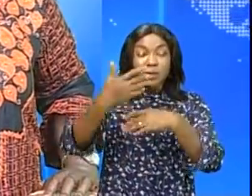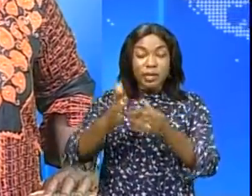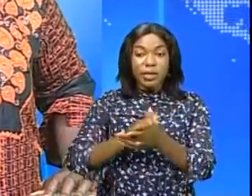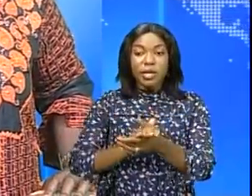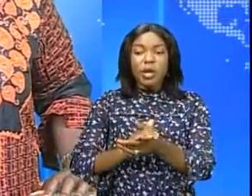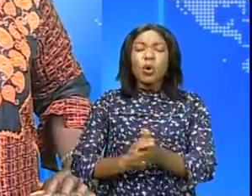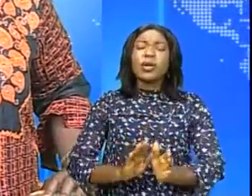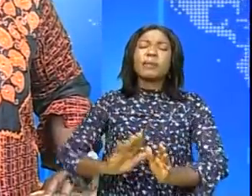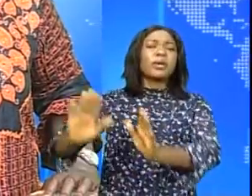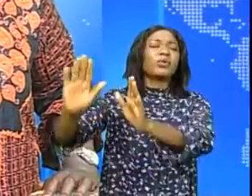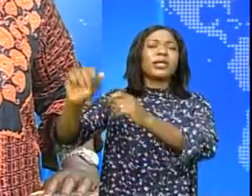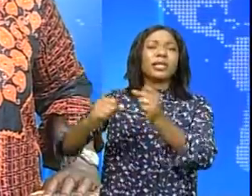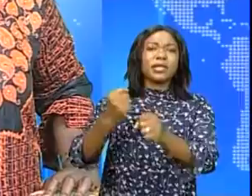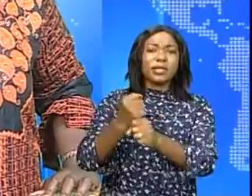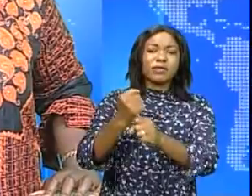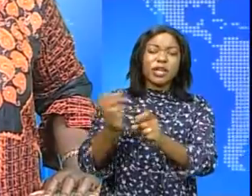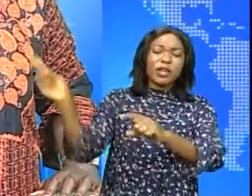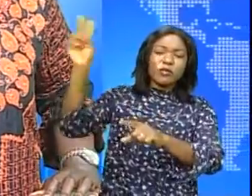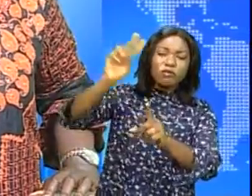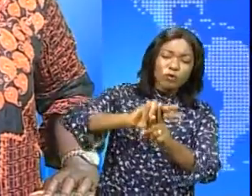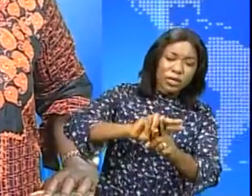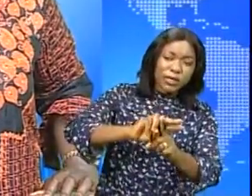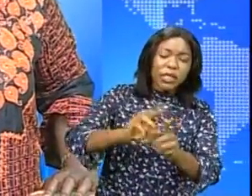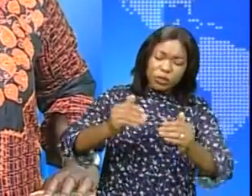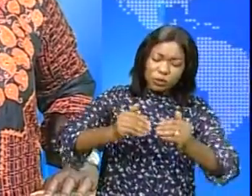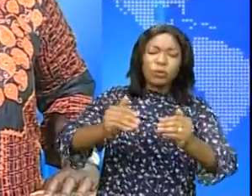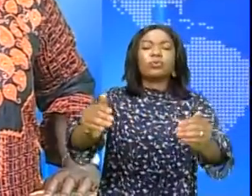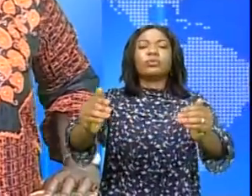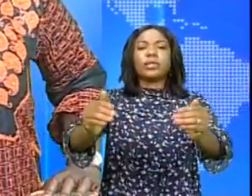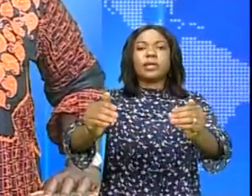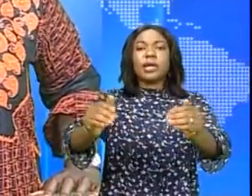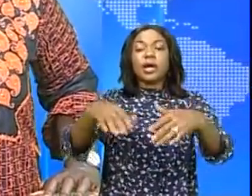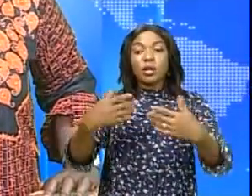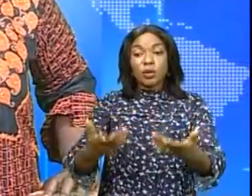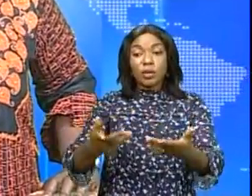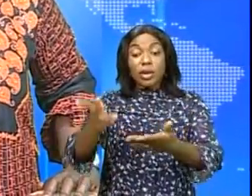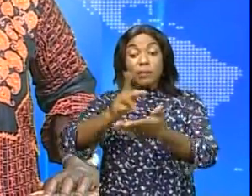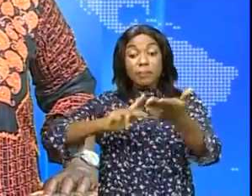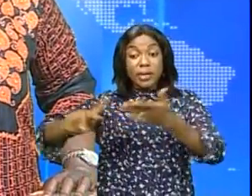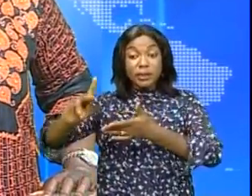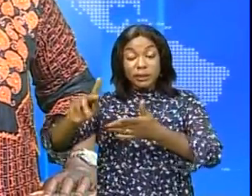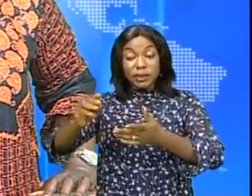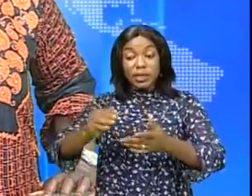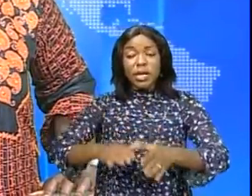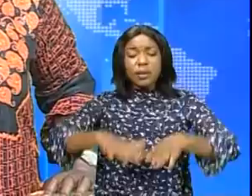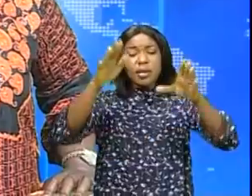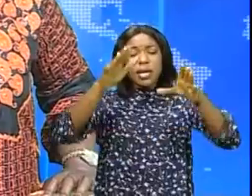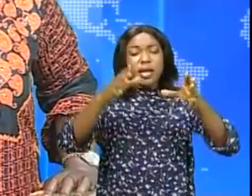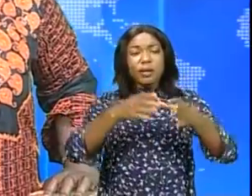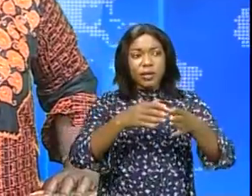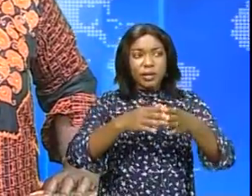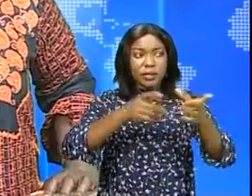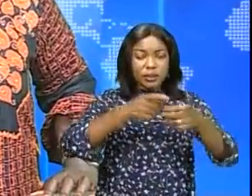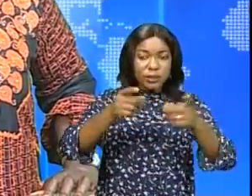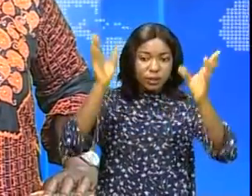abandon de travail, les violences sont loin de s'accorder. La partie majoritaire de l'intersyndicale avait en tête